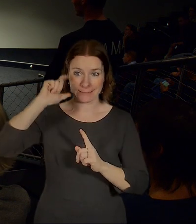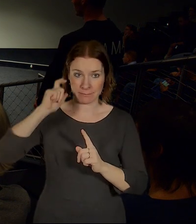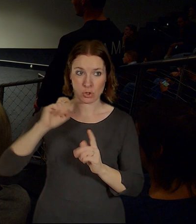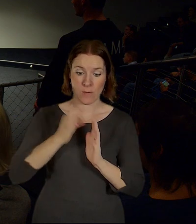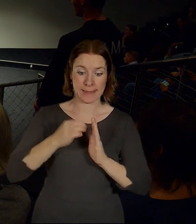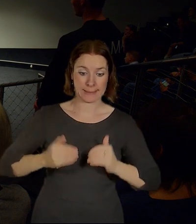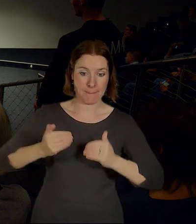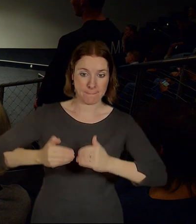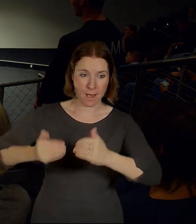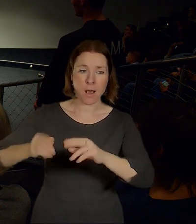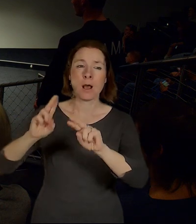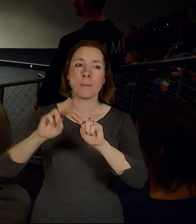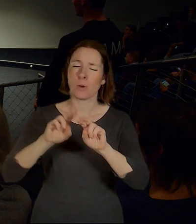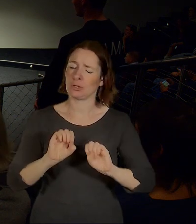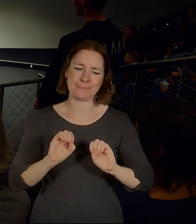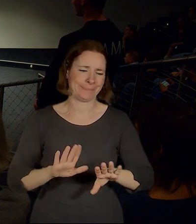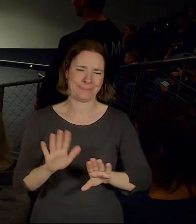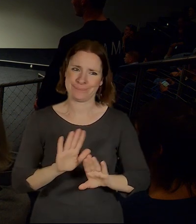toho upustilo, když se zjistilo,